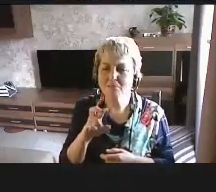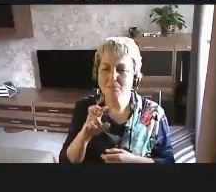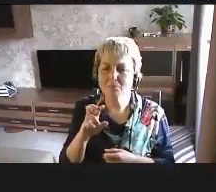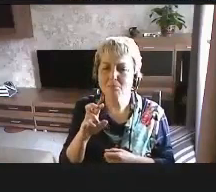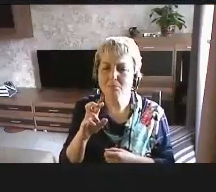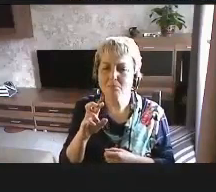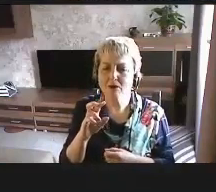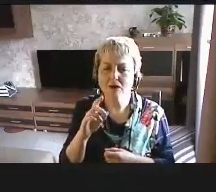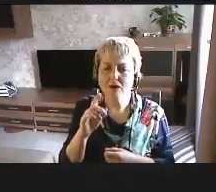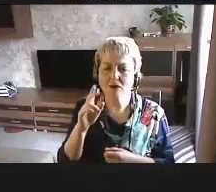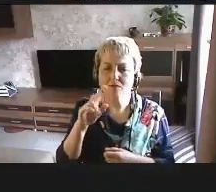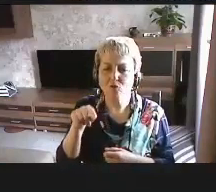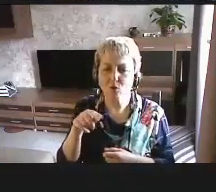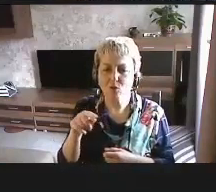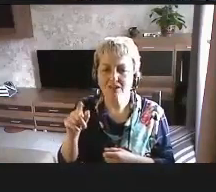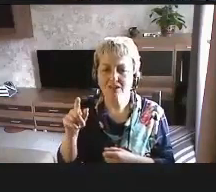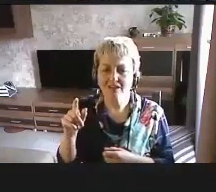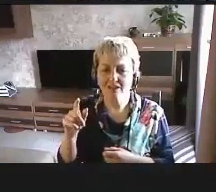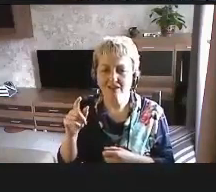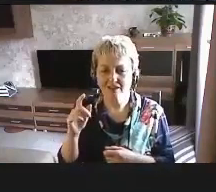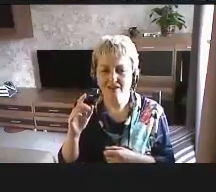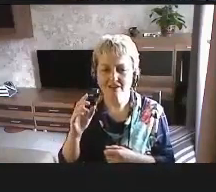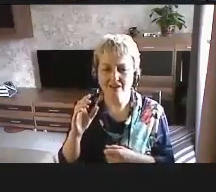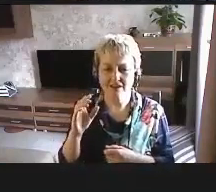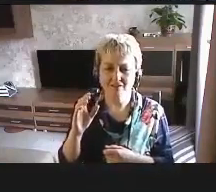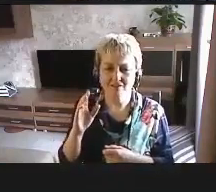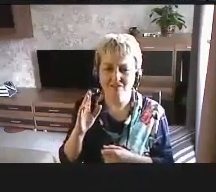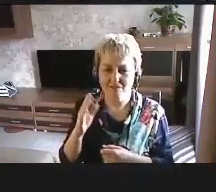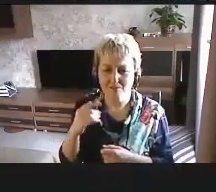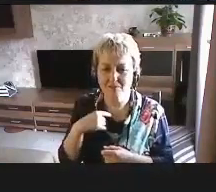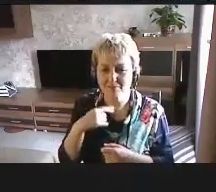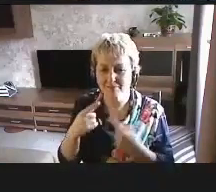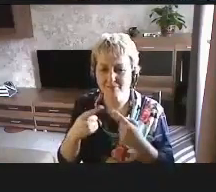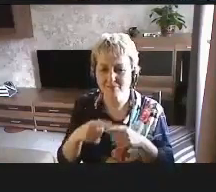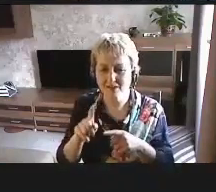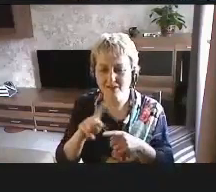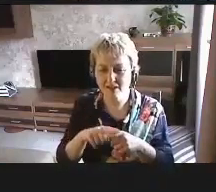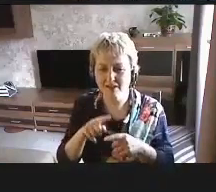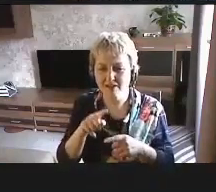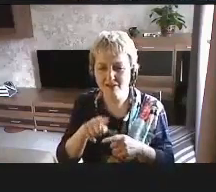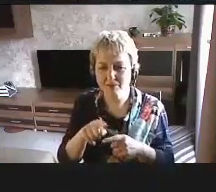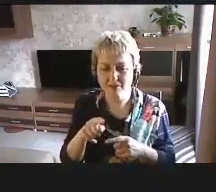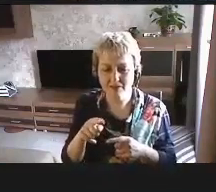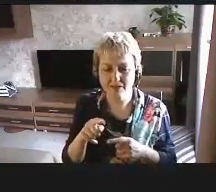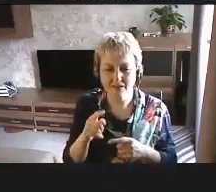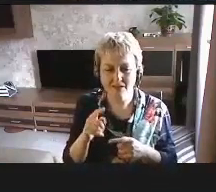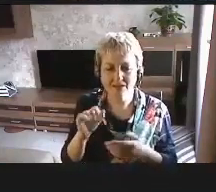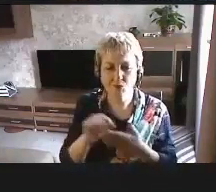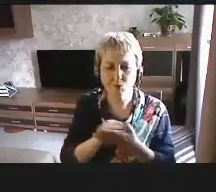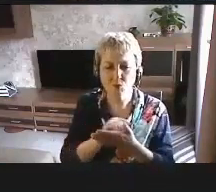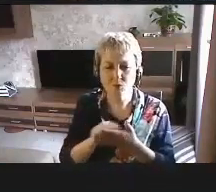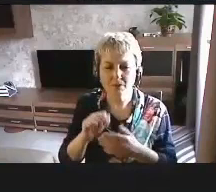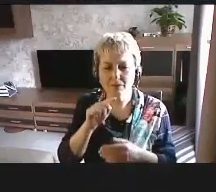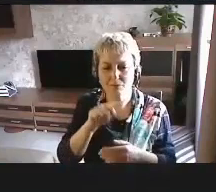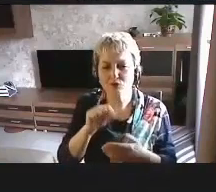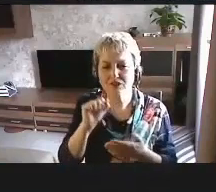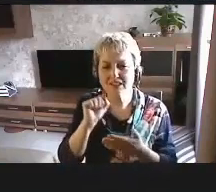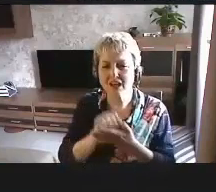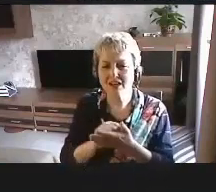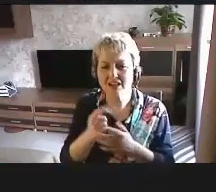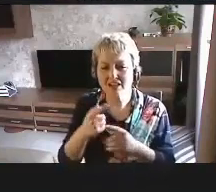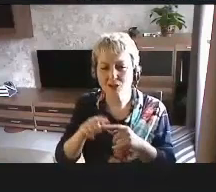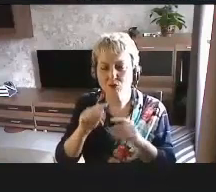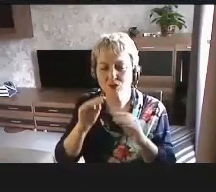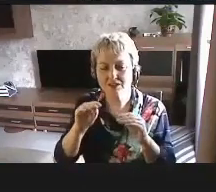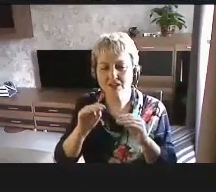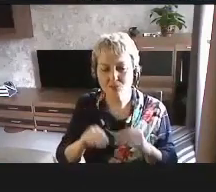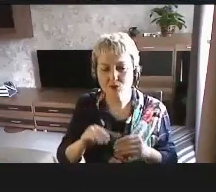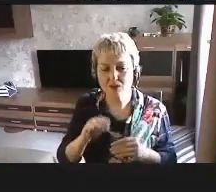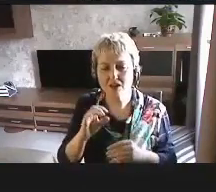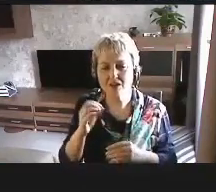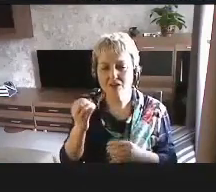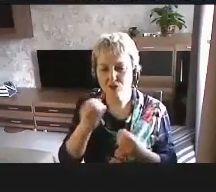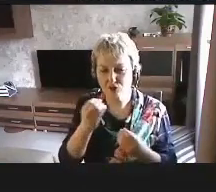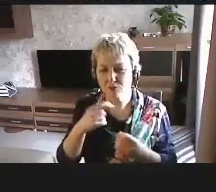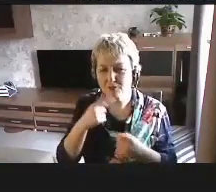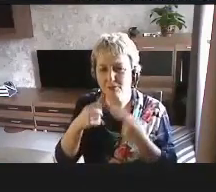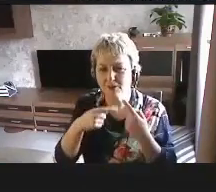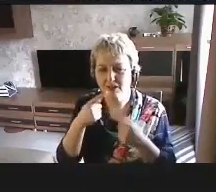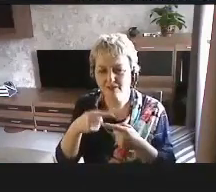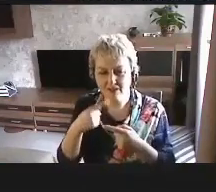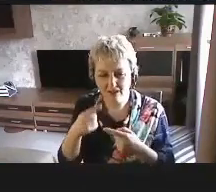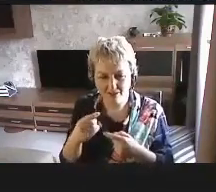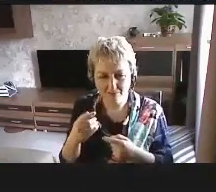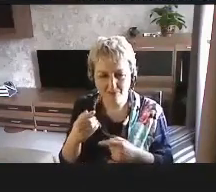World Wide Web Consortium, мы про этот документ, про тот стандарт, который разработали, о ней еще поговорим,